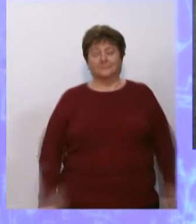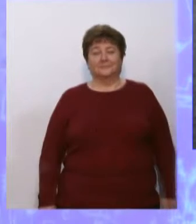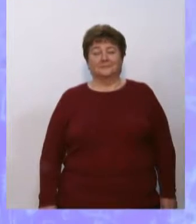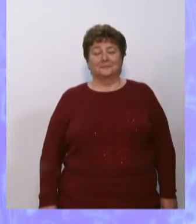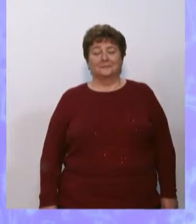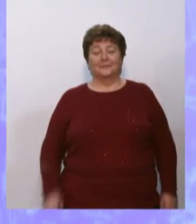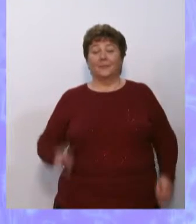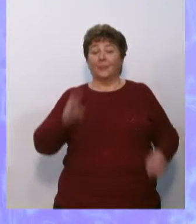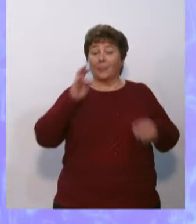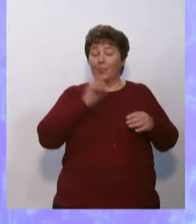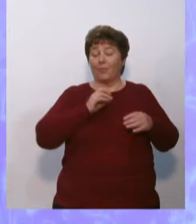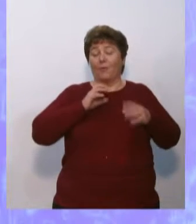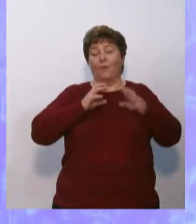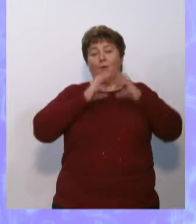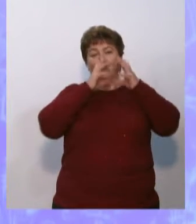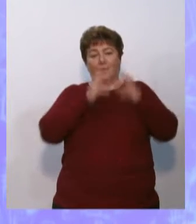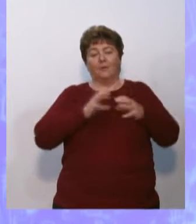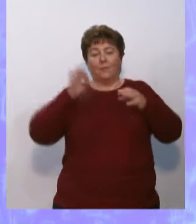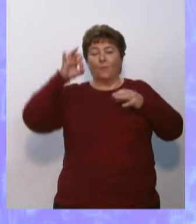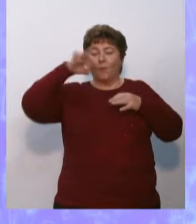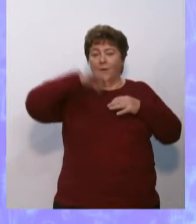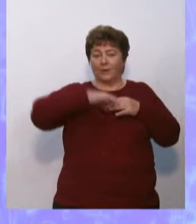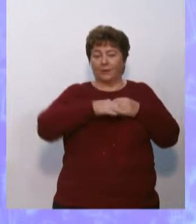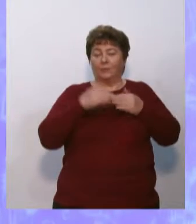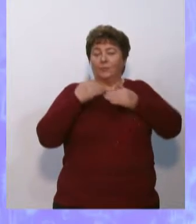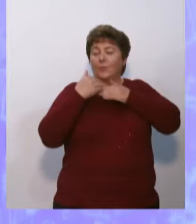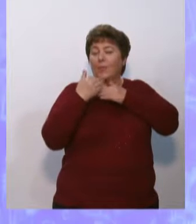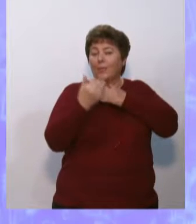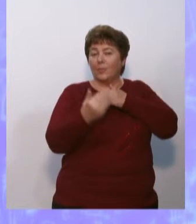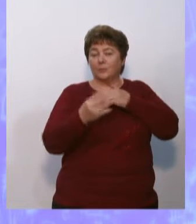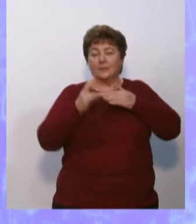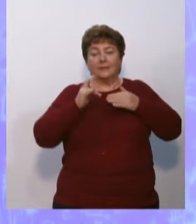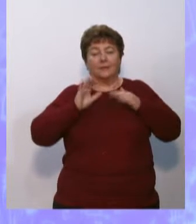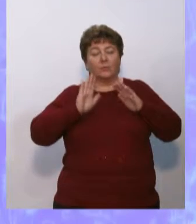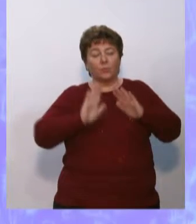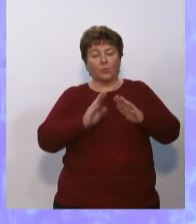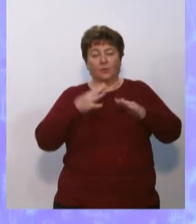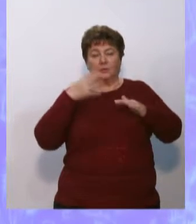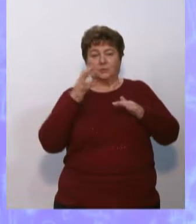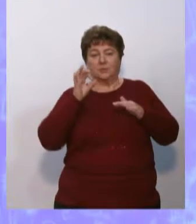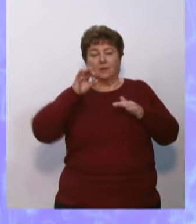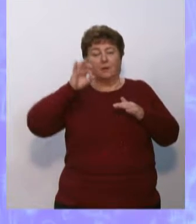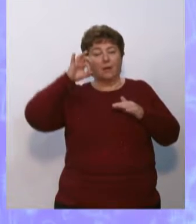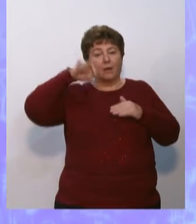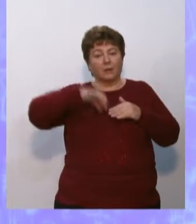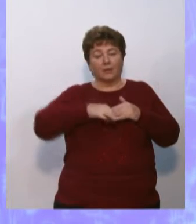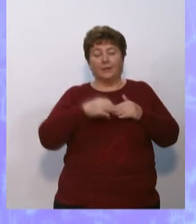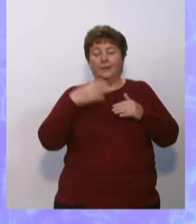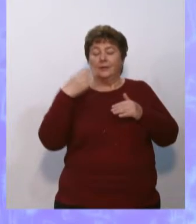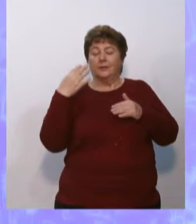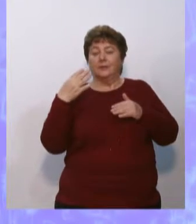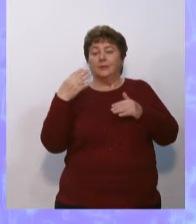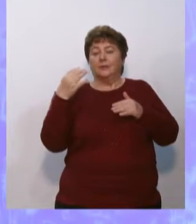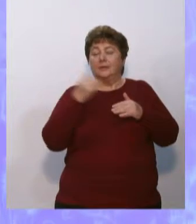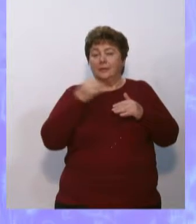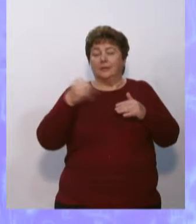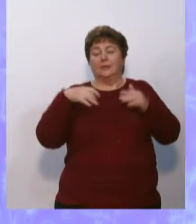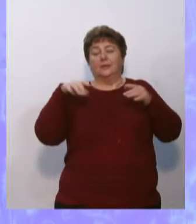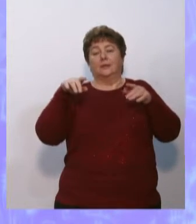Но к мировому океану относятся не только четыре океана, но и айсберги.